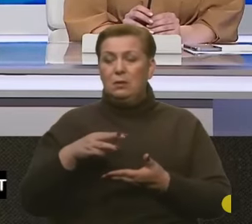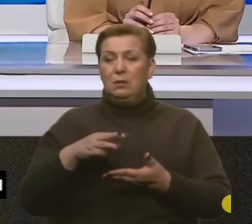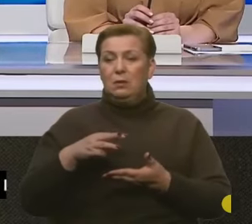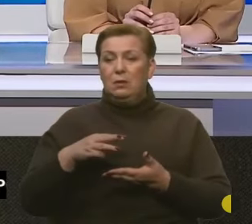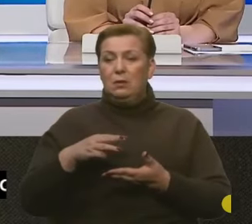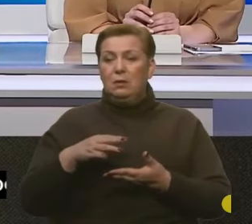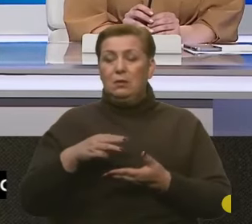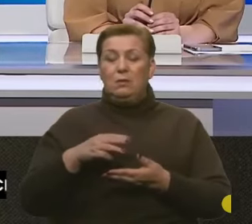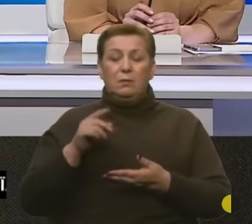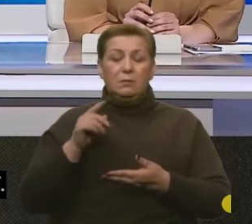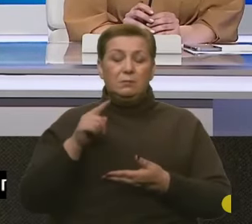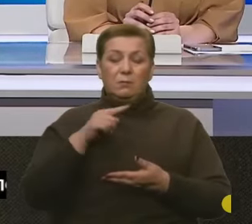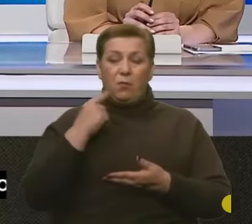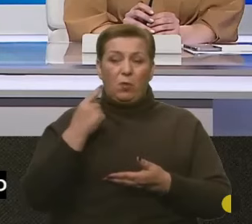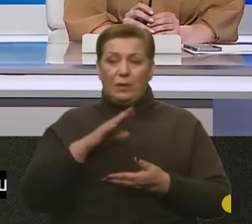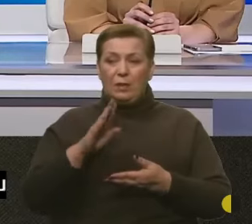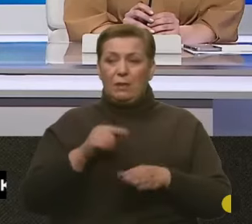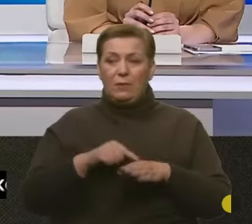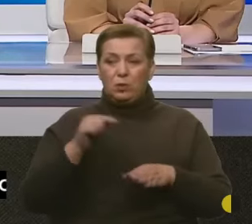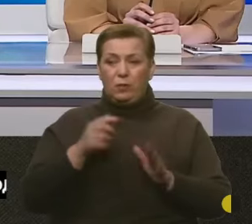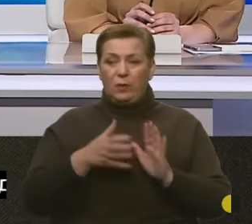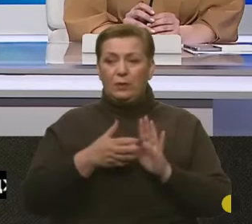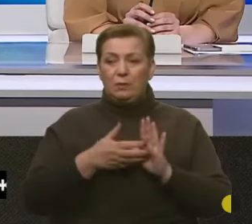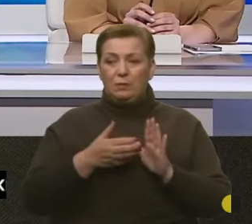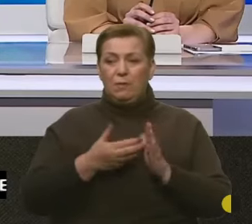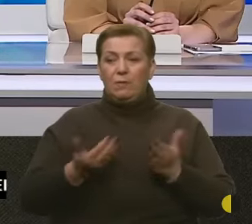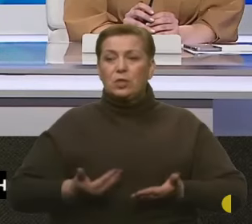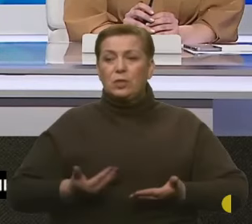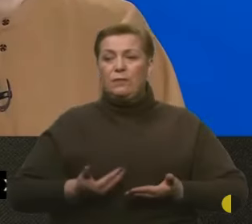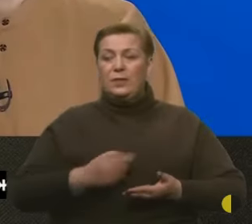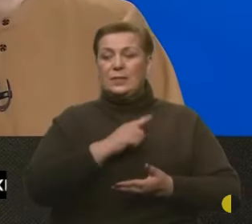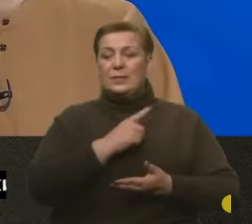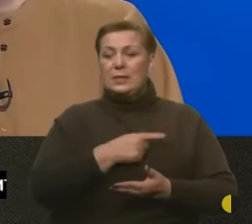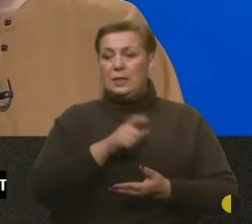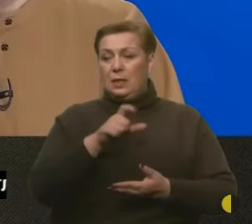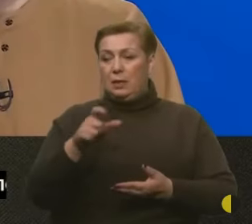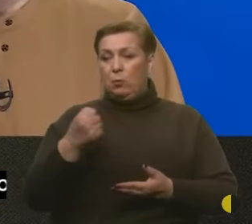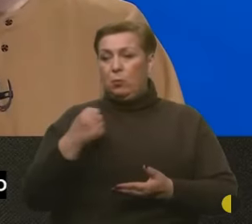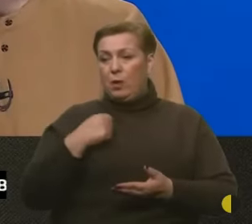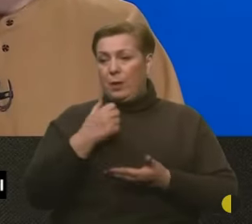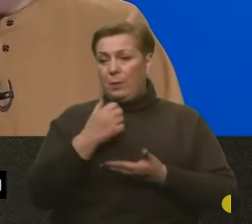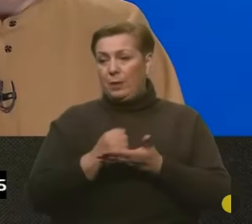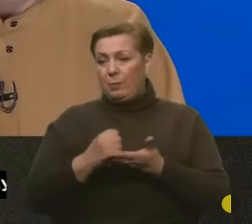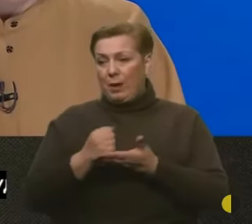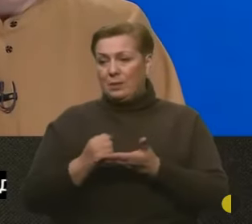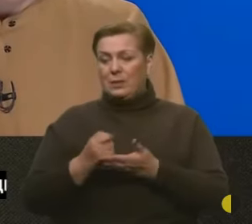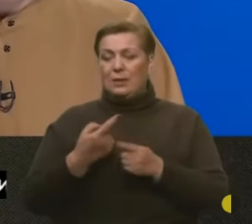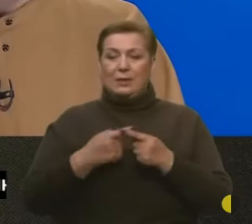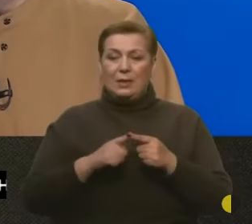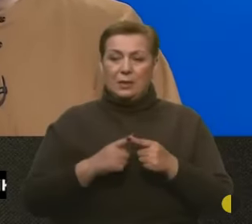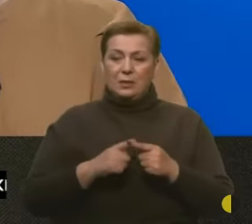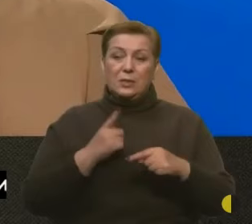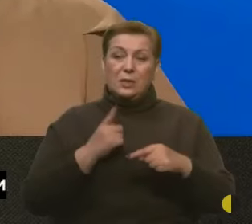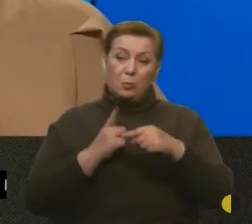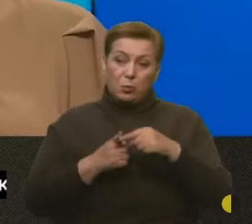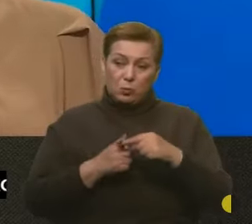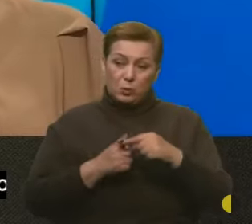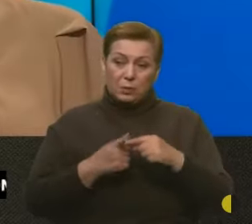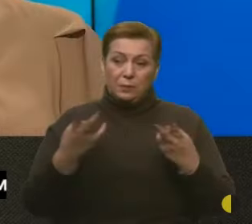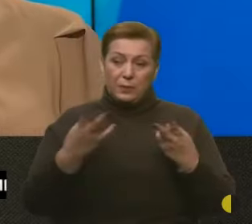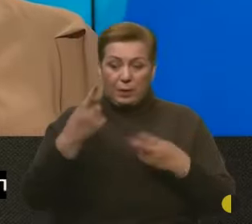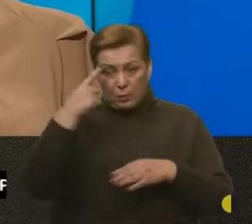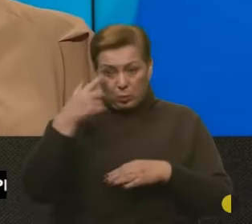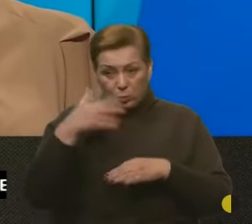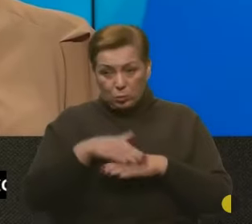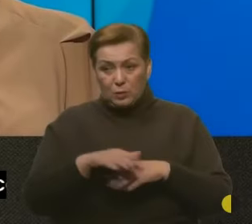не відчувають нестачі в живій силі, і в боєприпасах, і в техніці. Ну, і плюс ми ж маємо розуміти, що